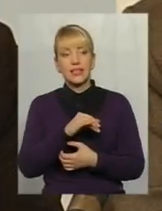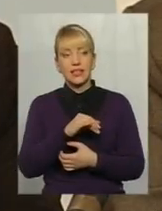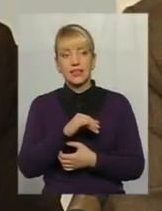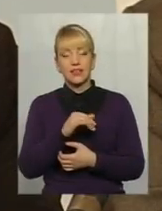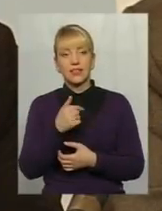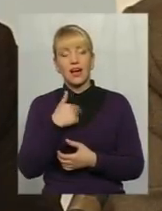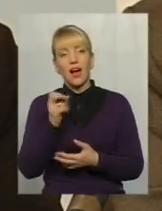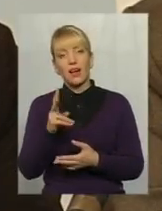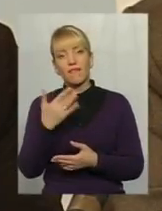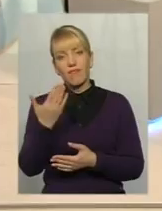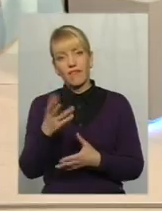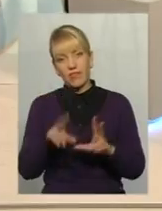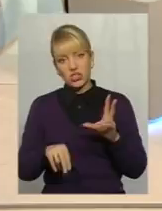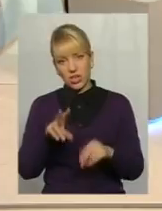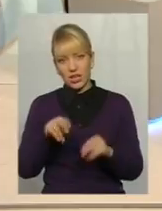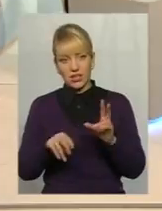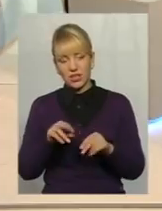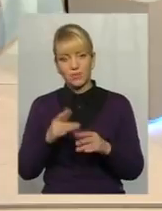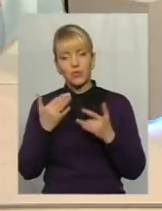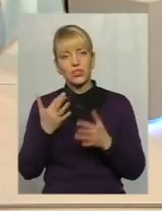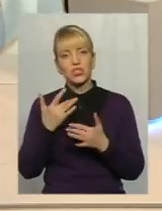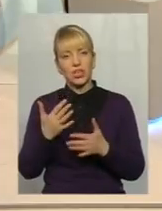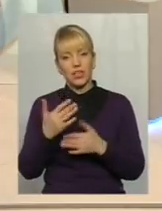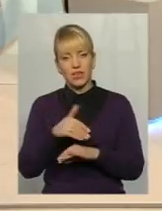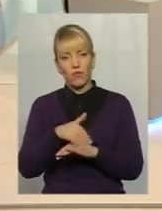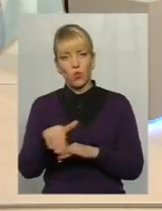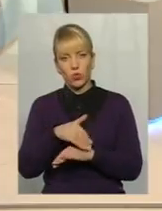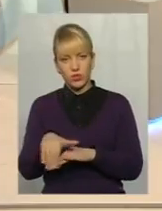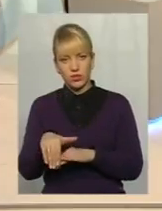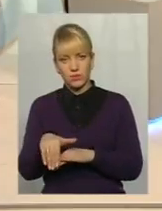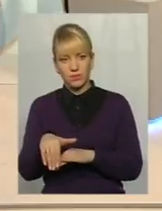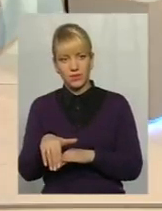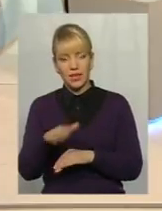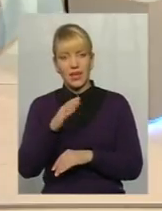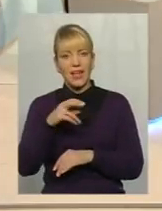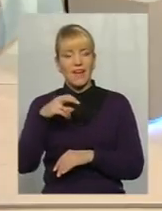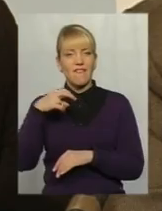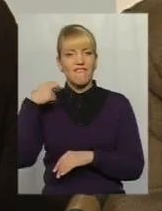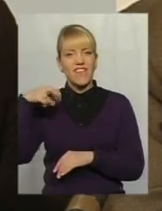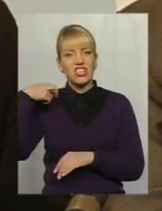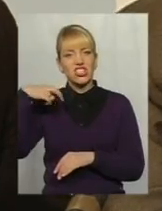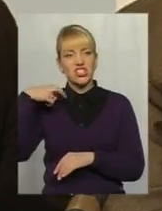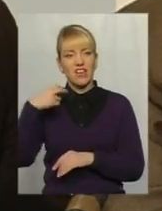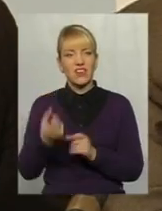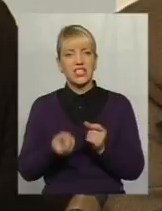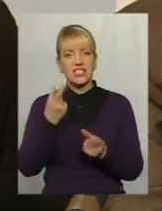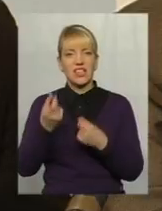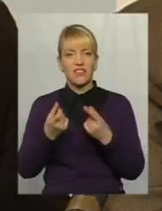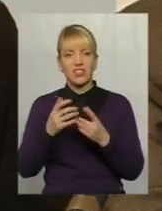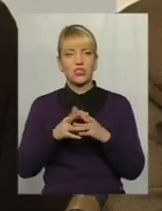Як ви вважаєте, думаєте, скільки вулиць Вишневих з'явилося у селах